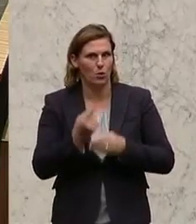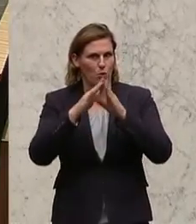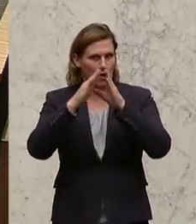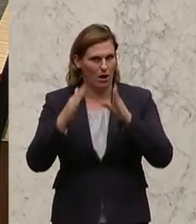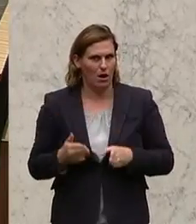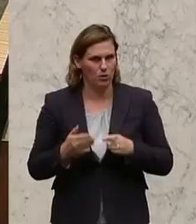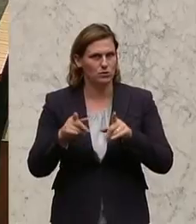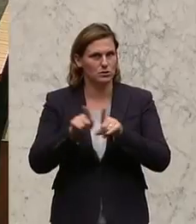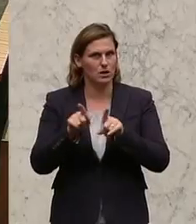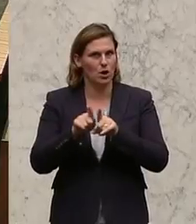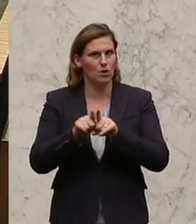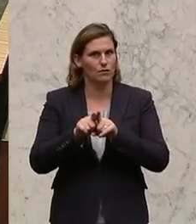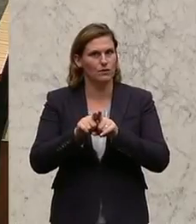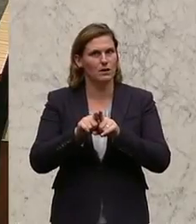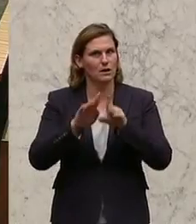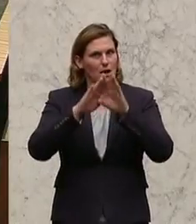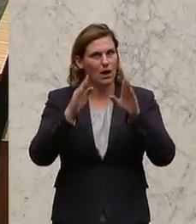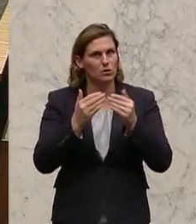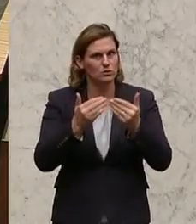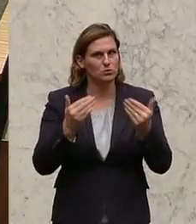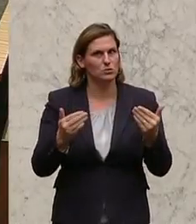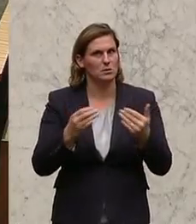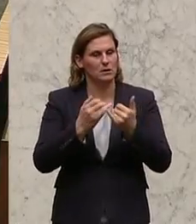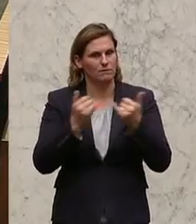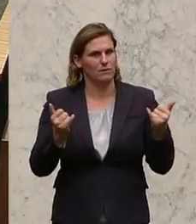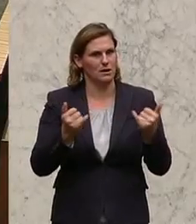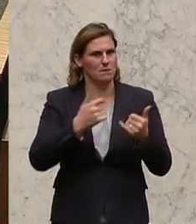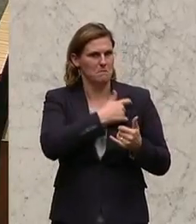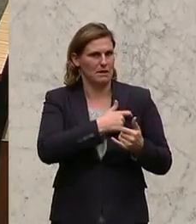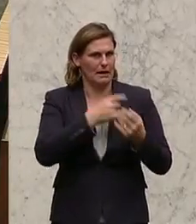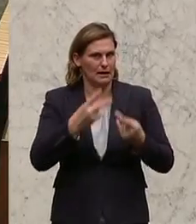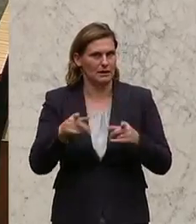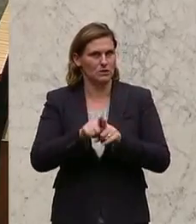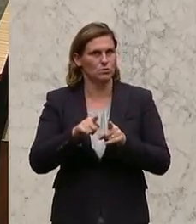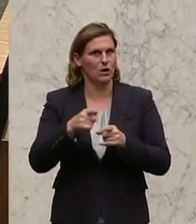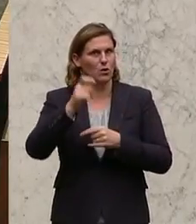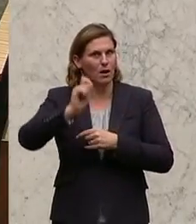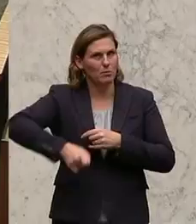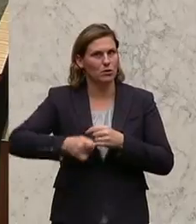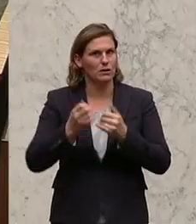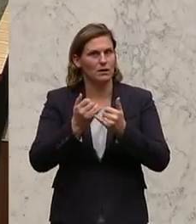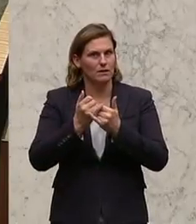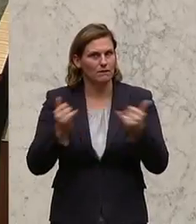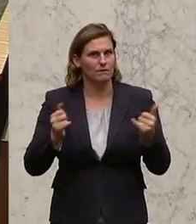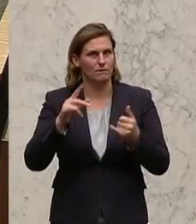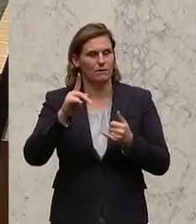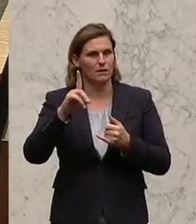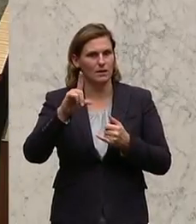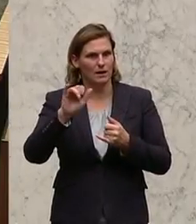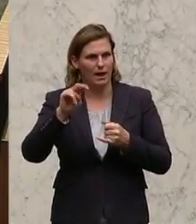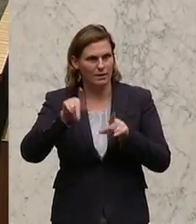begegnen, laufe seit 2009 ein Aufnahmeprogramm bei der Polizei und man habe die Ausrüstung der